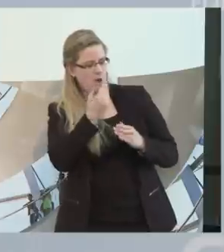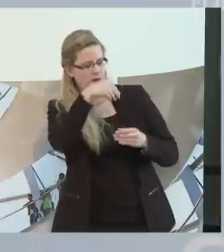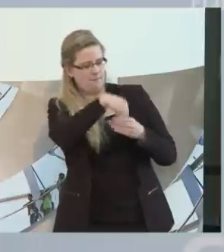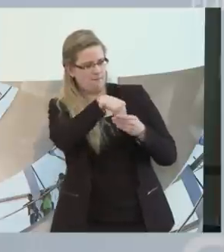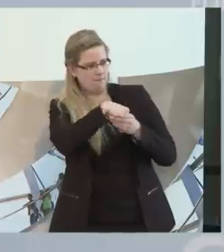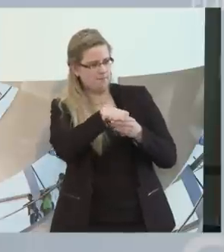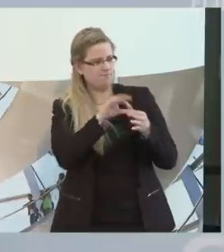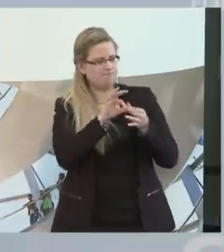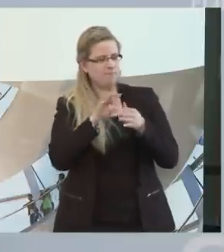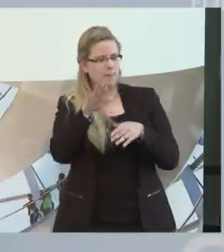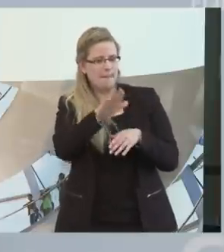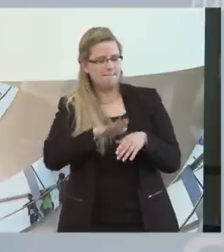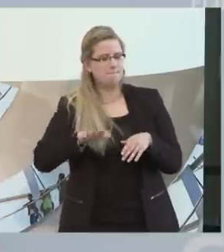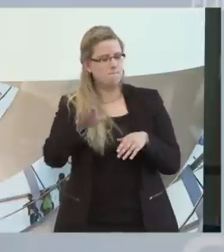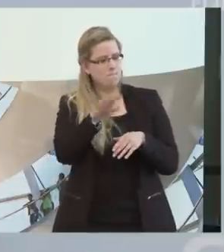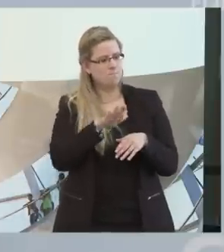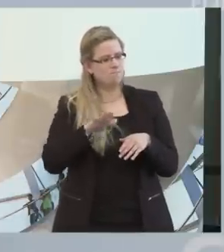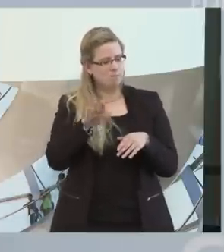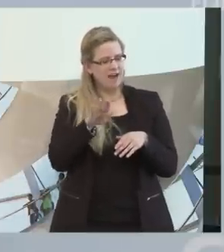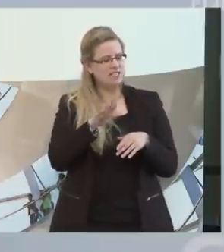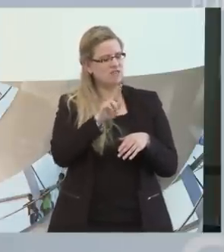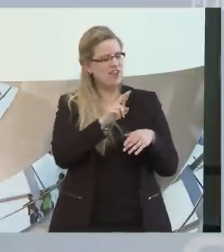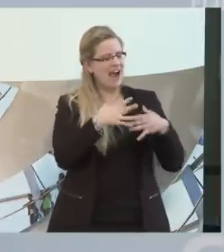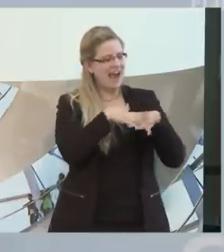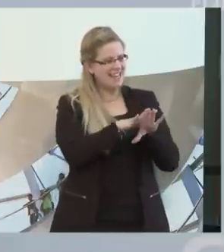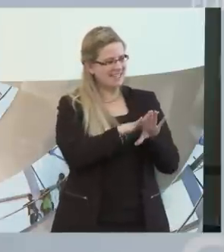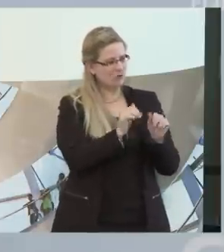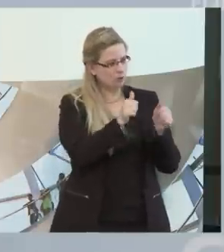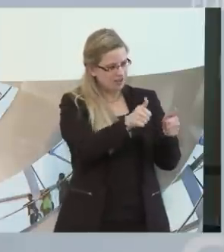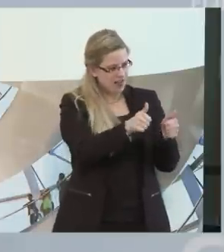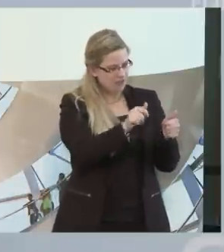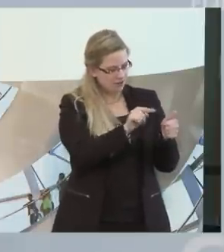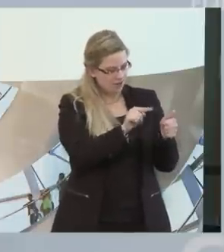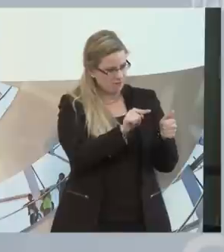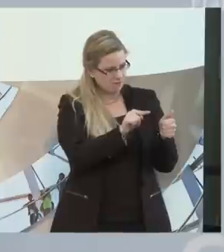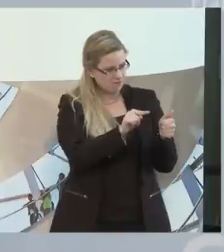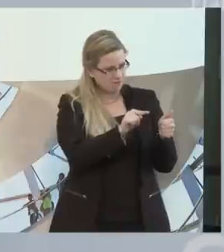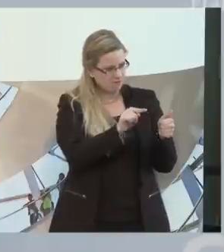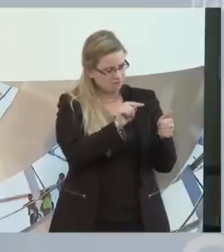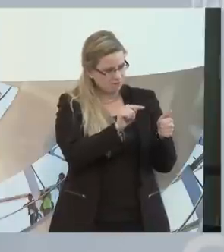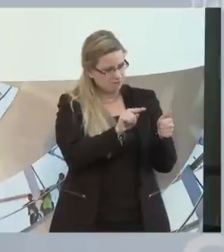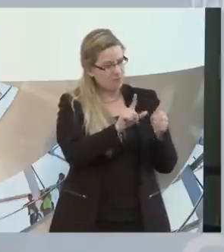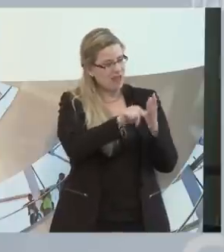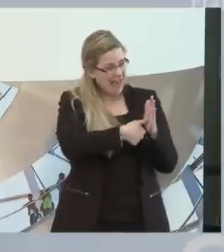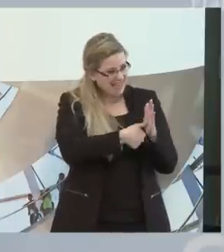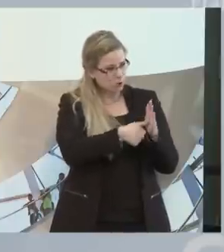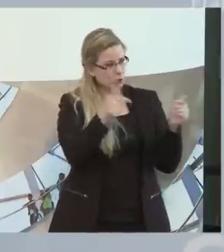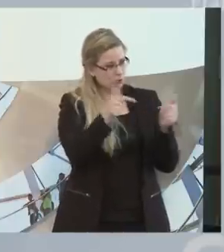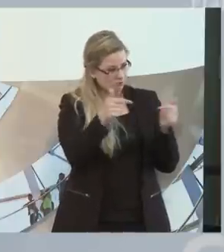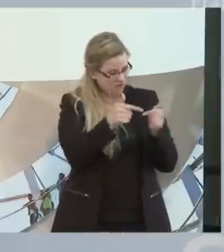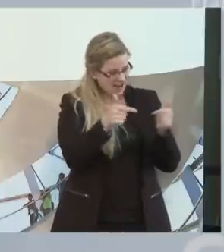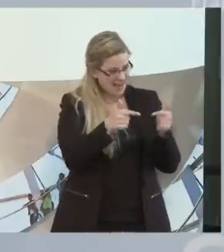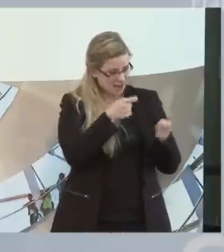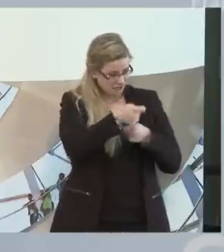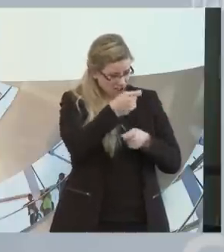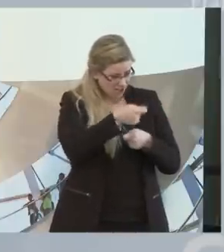der Menschen, die in der Eingangshilfe leben, überhaupt die Voraussetzung, dass die Leistungen der Pflegeversicherung einigermaßen